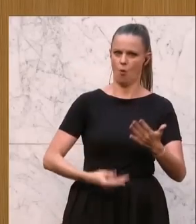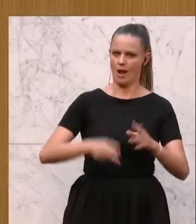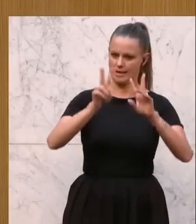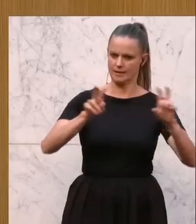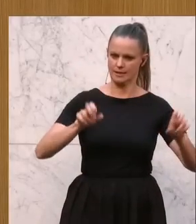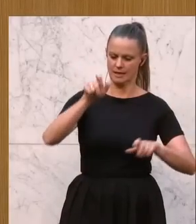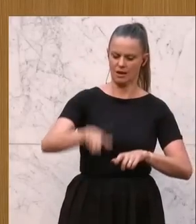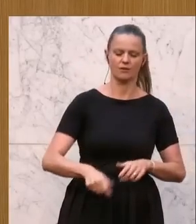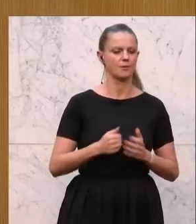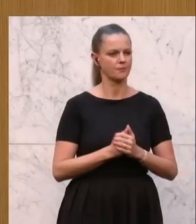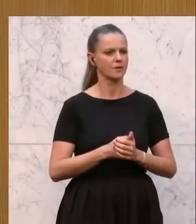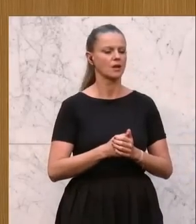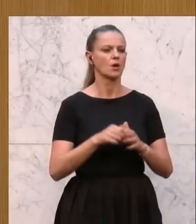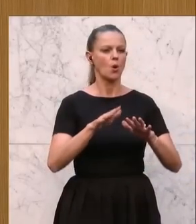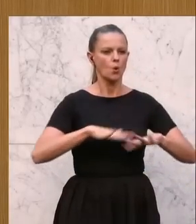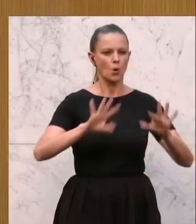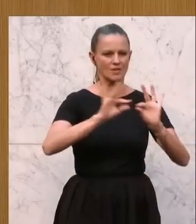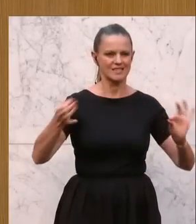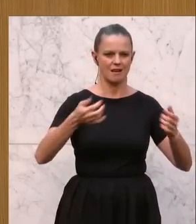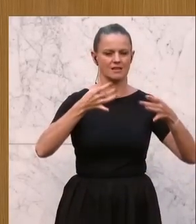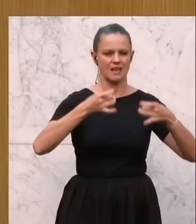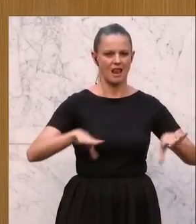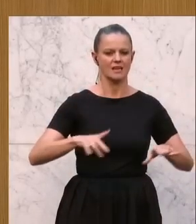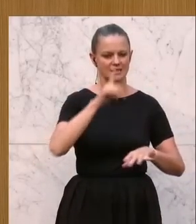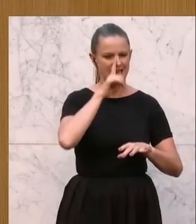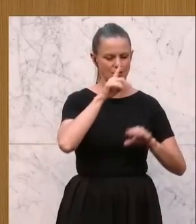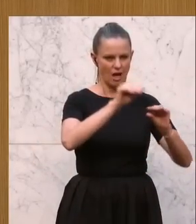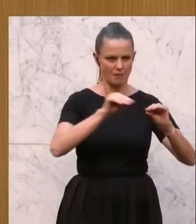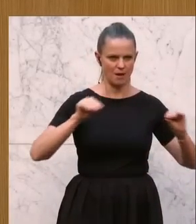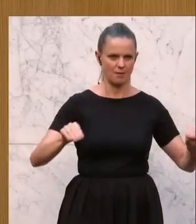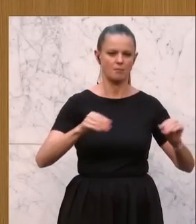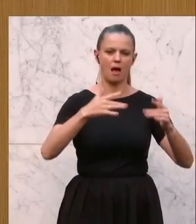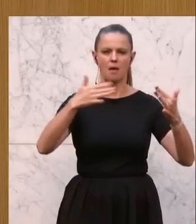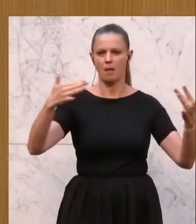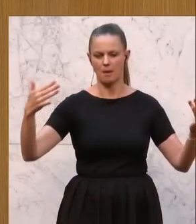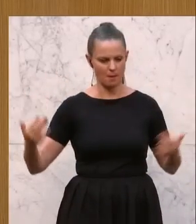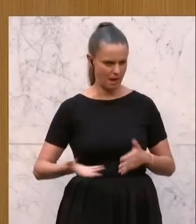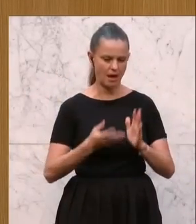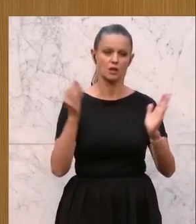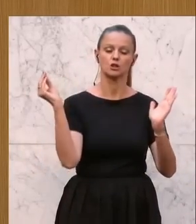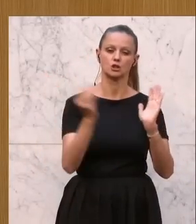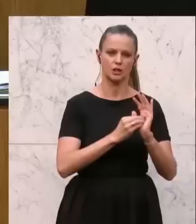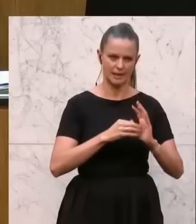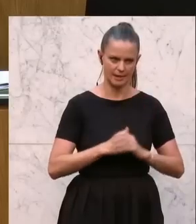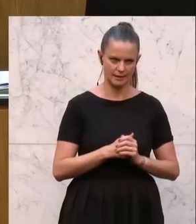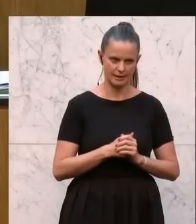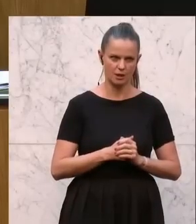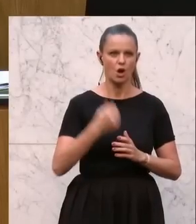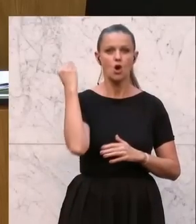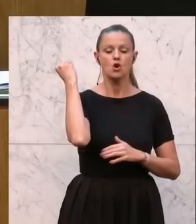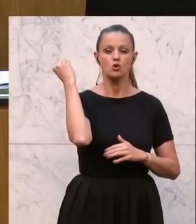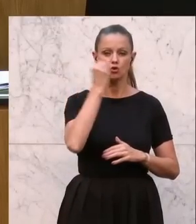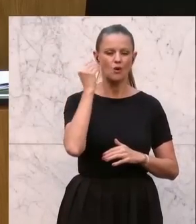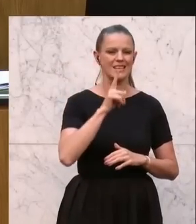Wie im Grundsatzerlass Sexualpädagogik, Rutschein, bla bla, festgehalten ist, die schulische